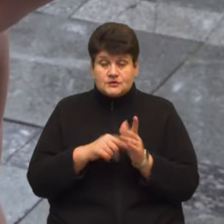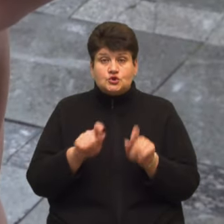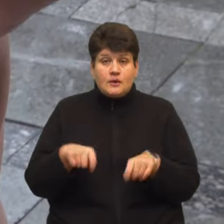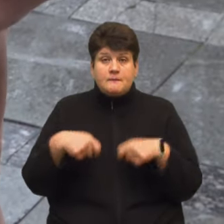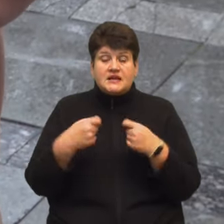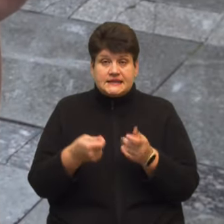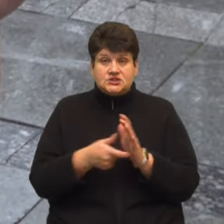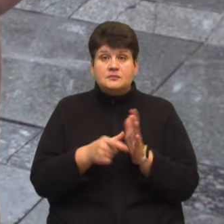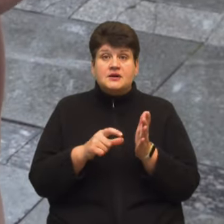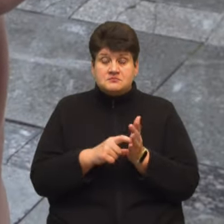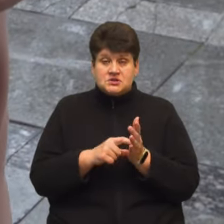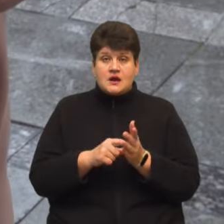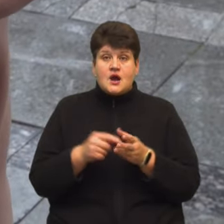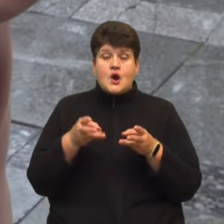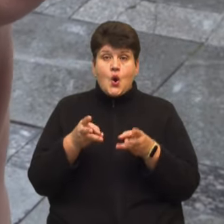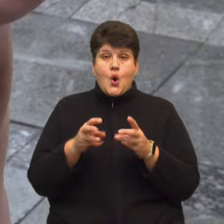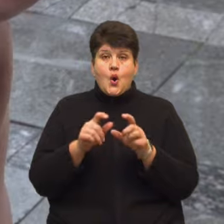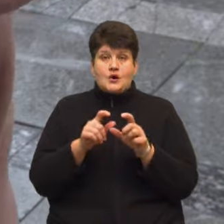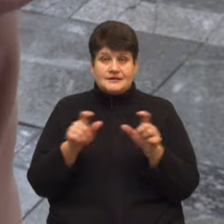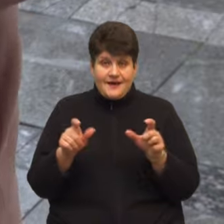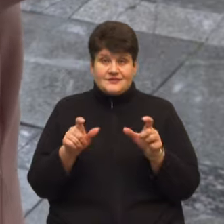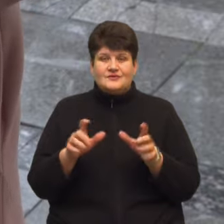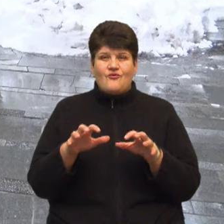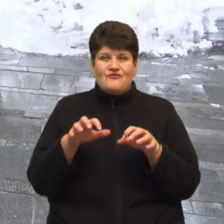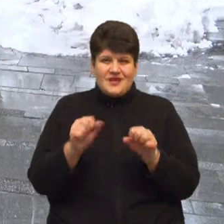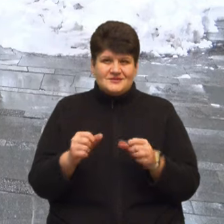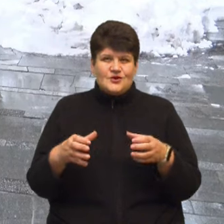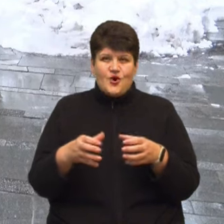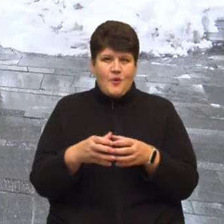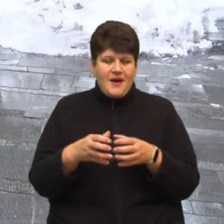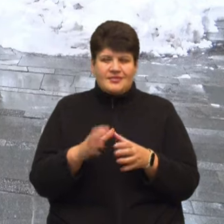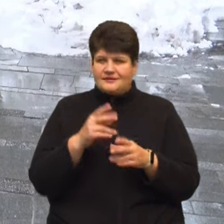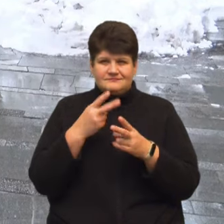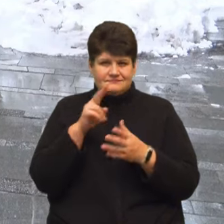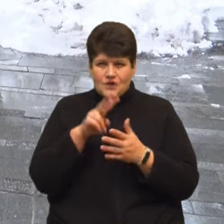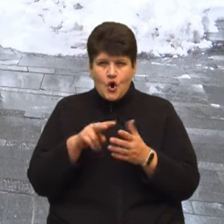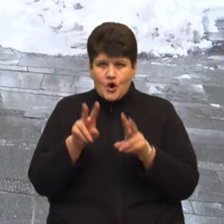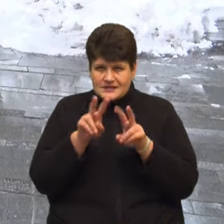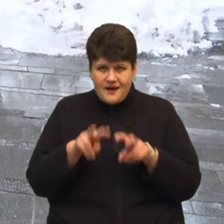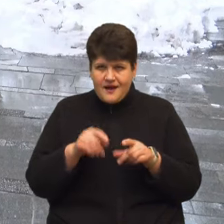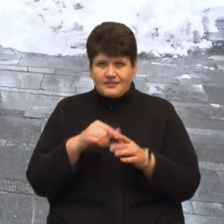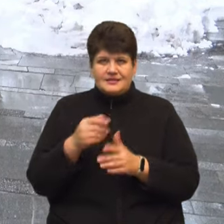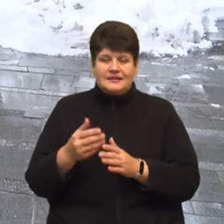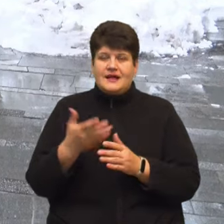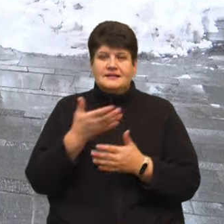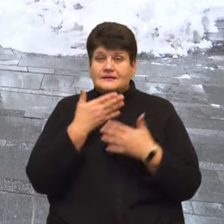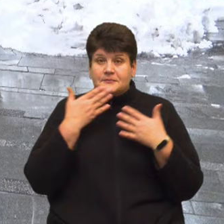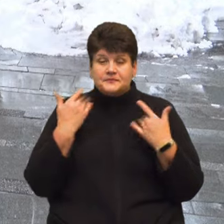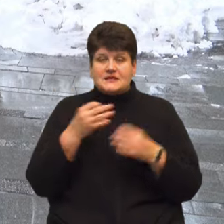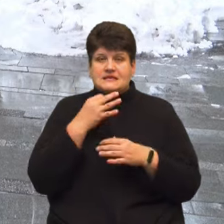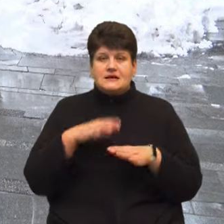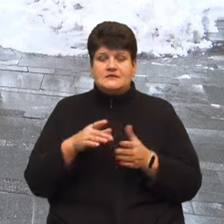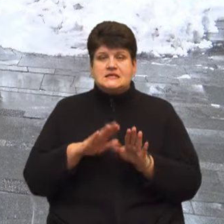приміщення котельні на вулиці Мазепи-3 у власність громади не розглядали. Про це розповів заступник міського голови Копичинців